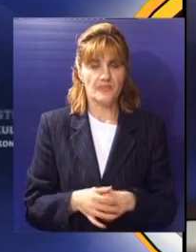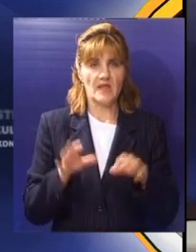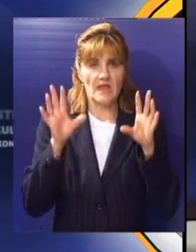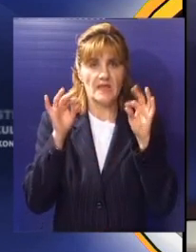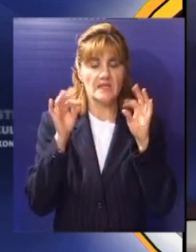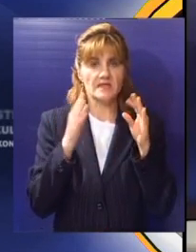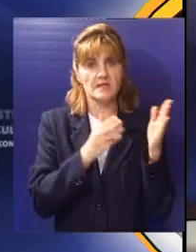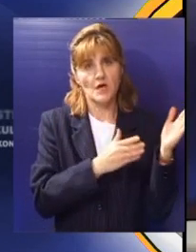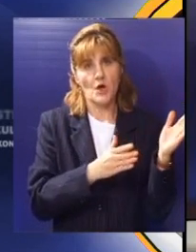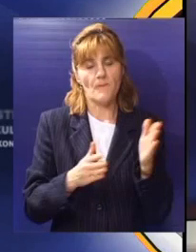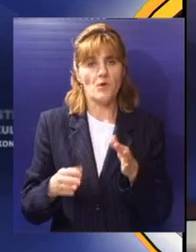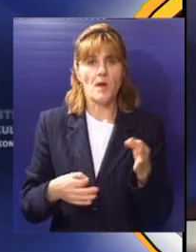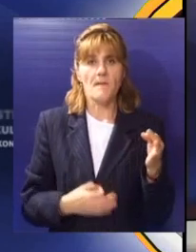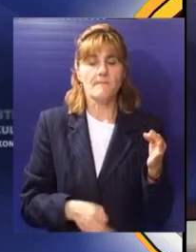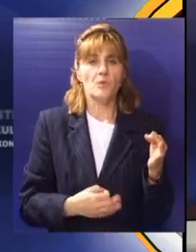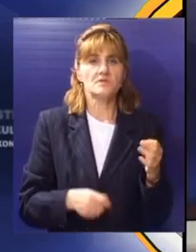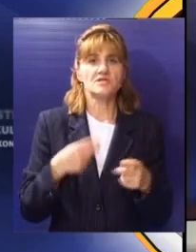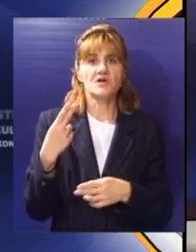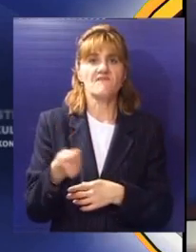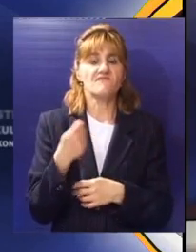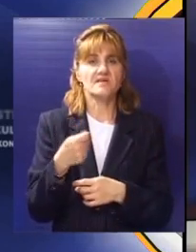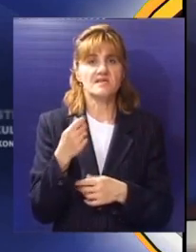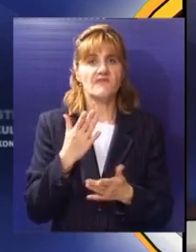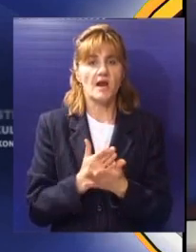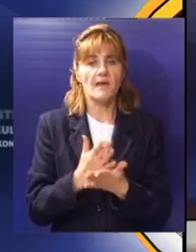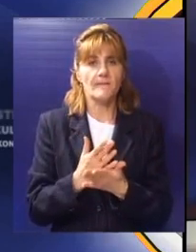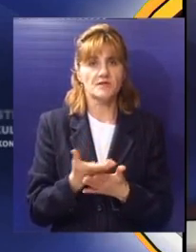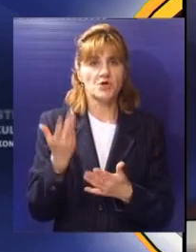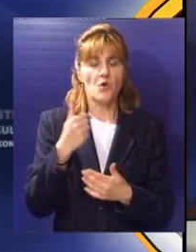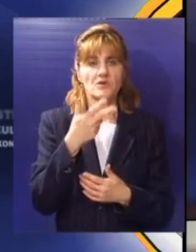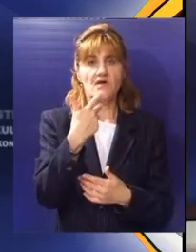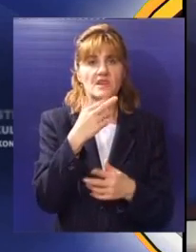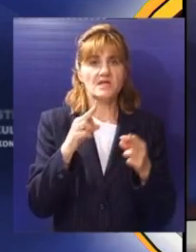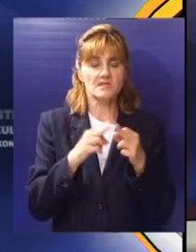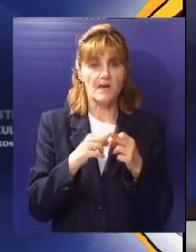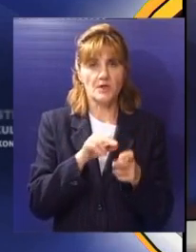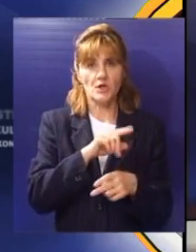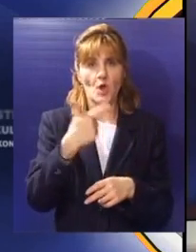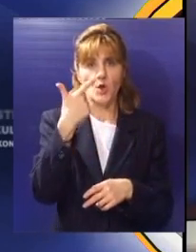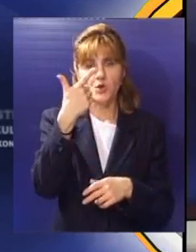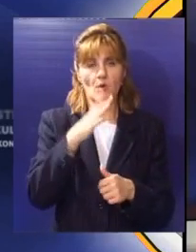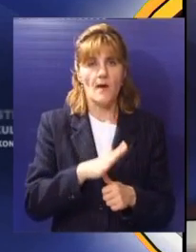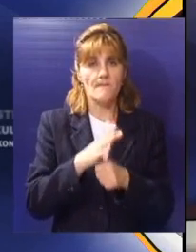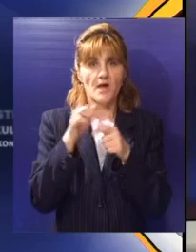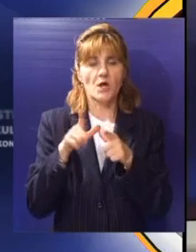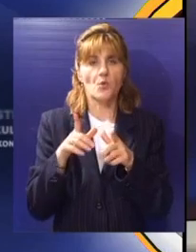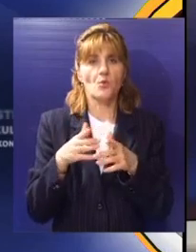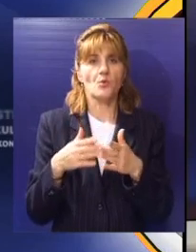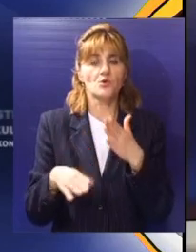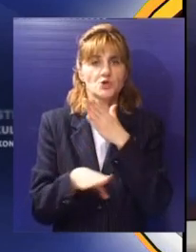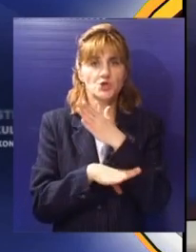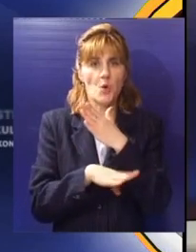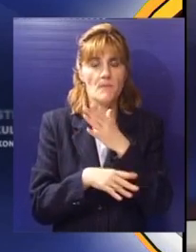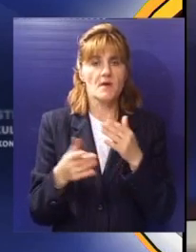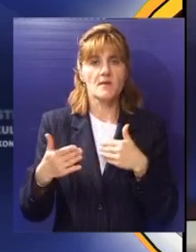Deseti po redu regionalni muzički festival Trench Town biće održan od 30. aprila do 2. maja u šumi Nadomak